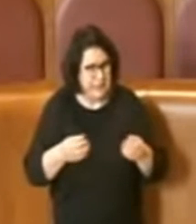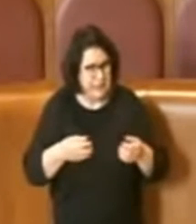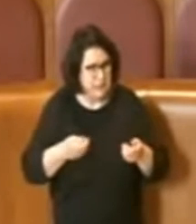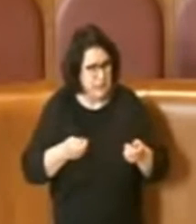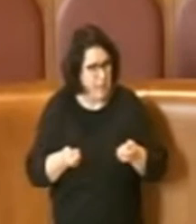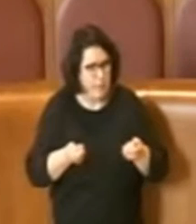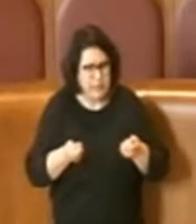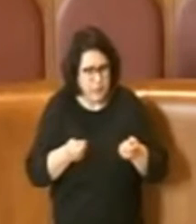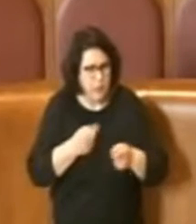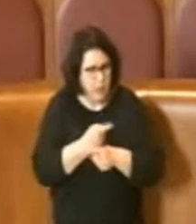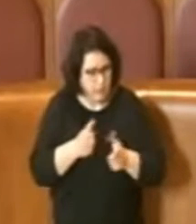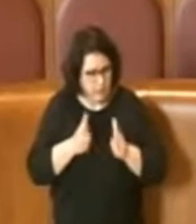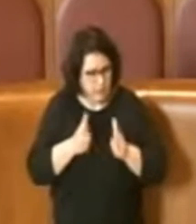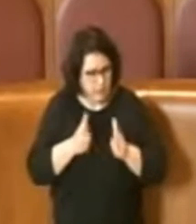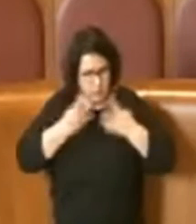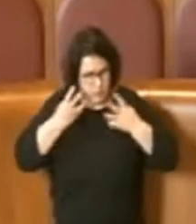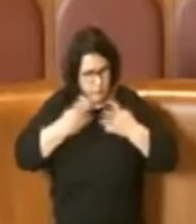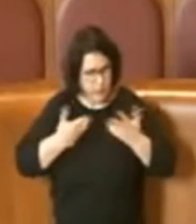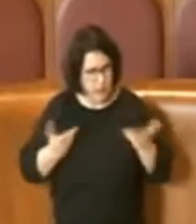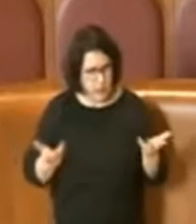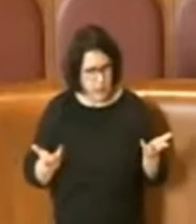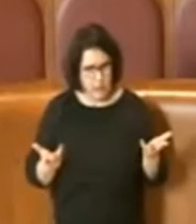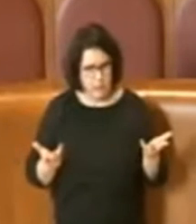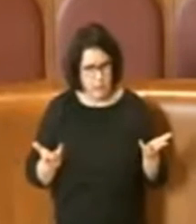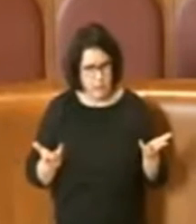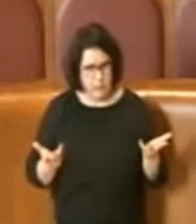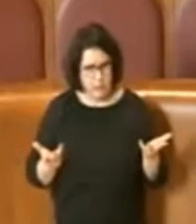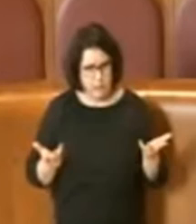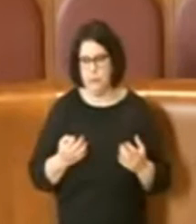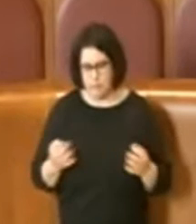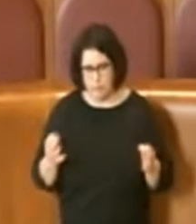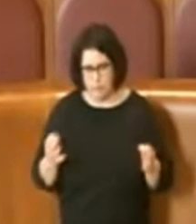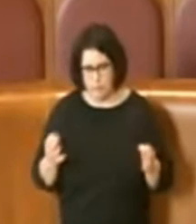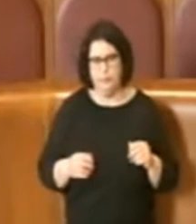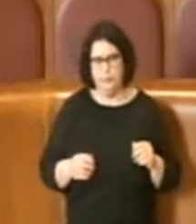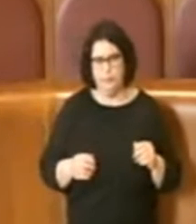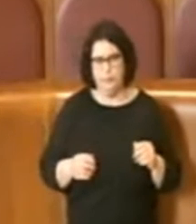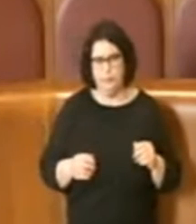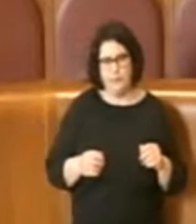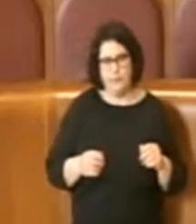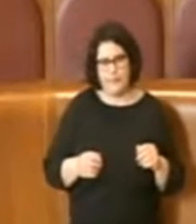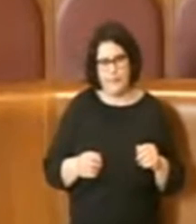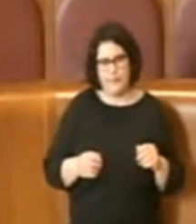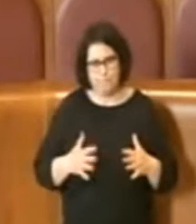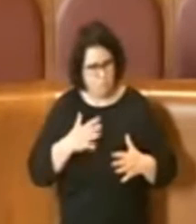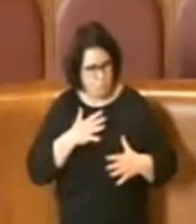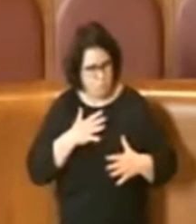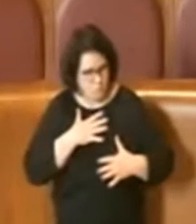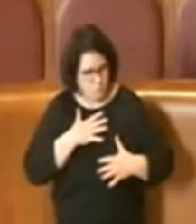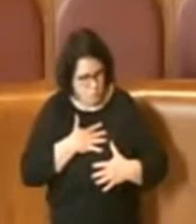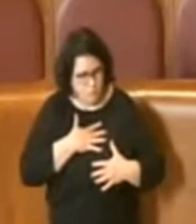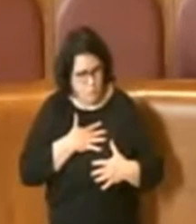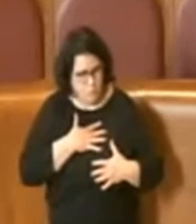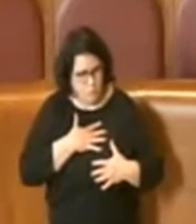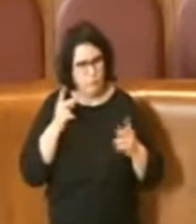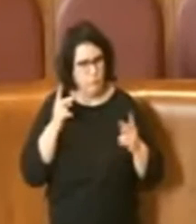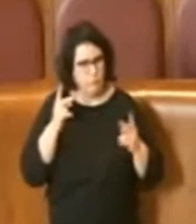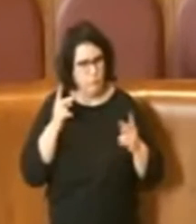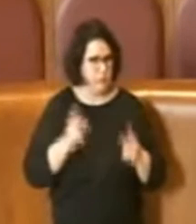riflettere, no? E va bene. E veniamo invece, a mio avviso, alla